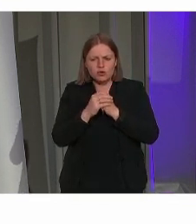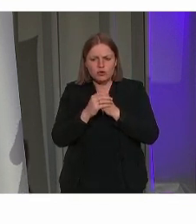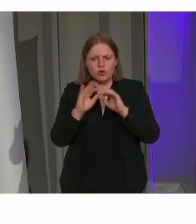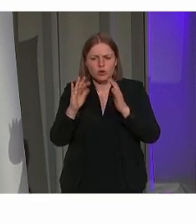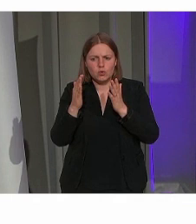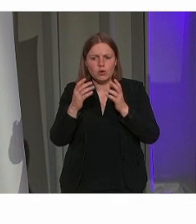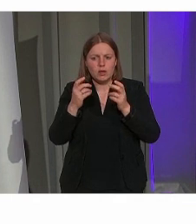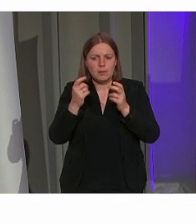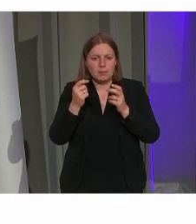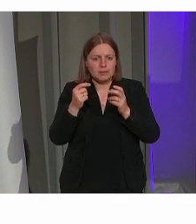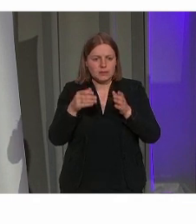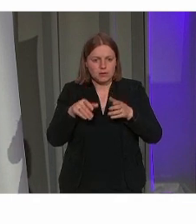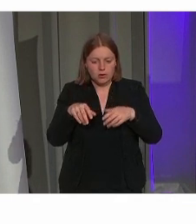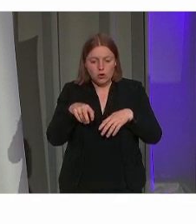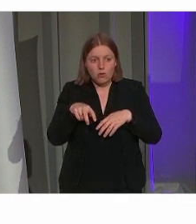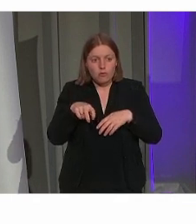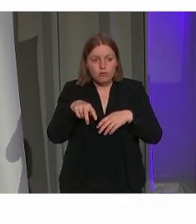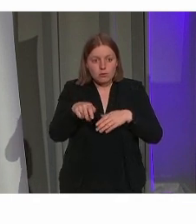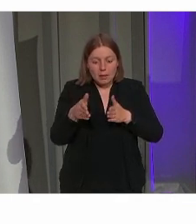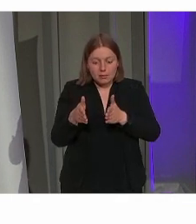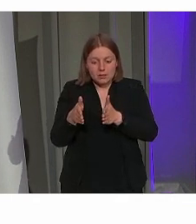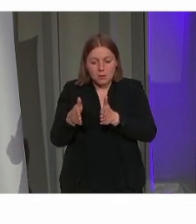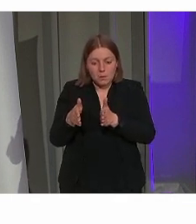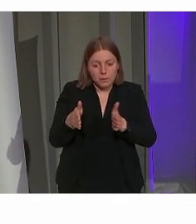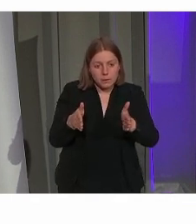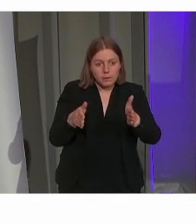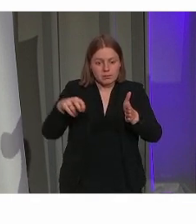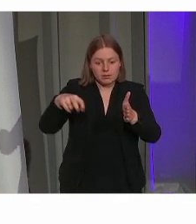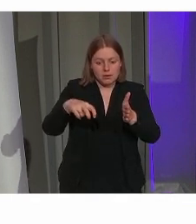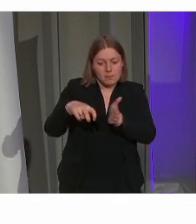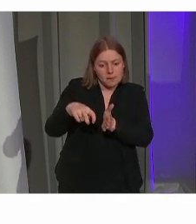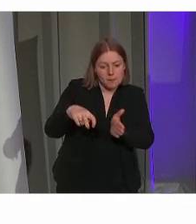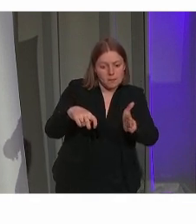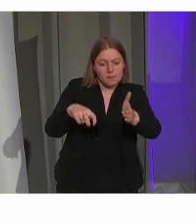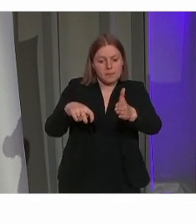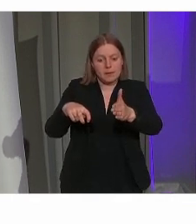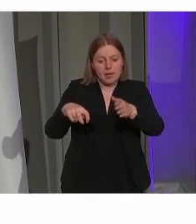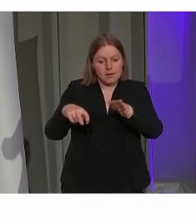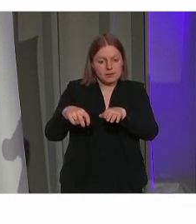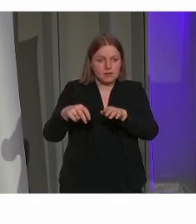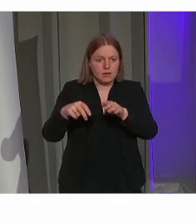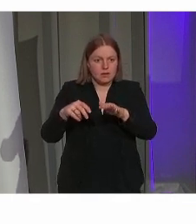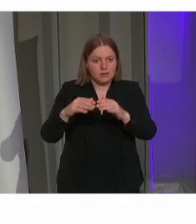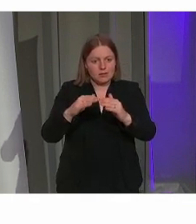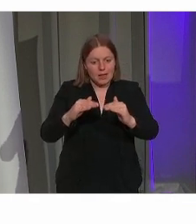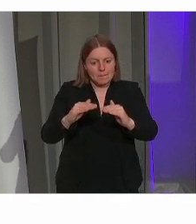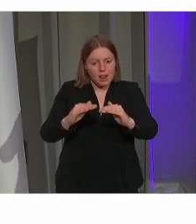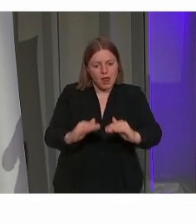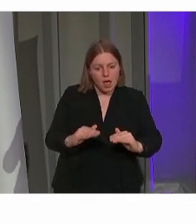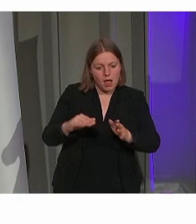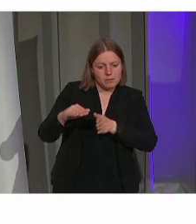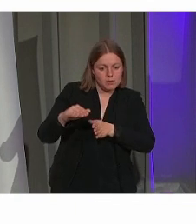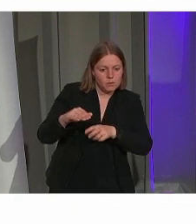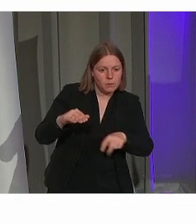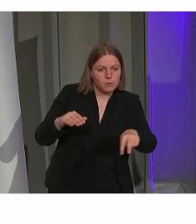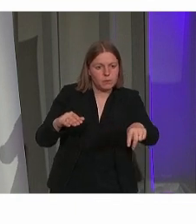voetpad te laten uitstolpen. En daar een drempelverlaging door te voeren. Dit als illustratie van hoe dat in